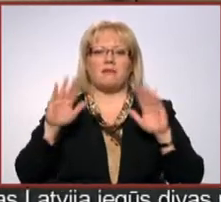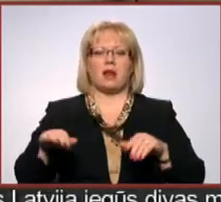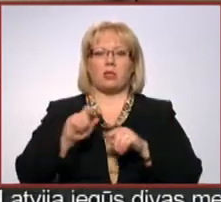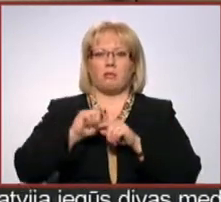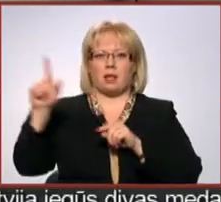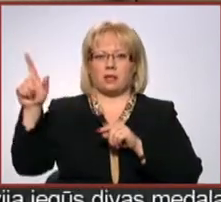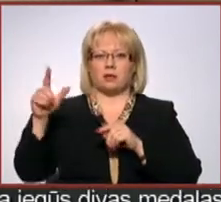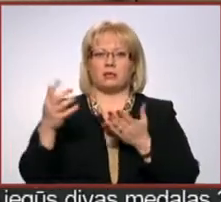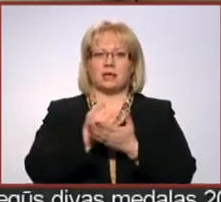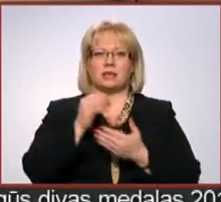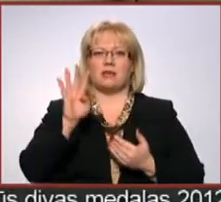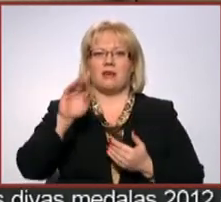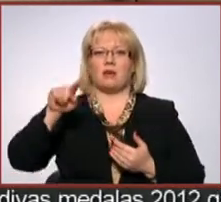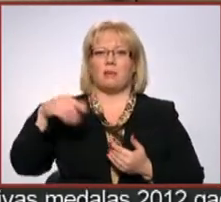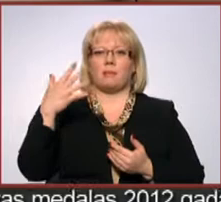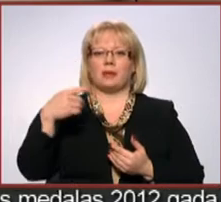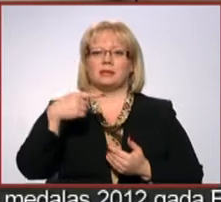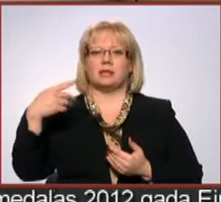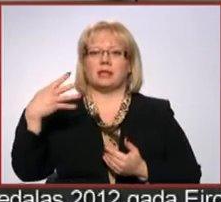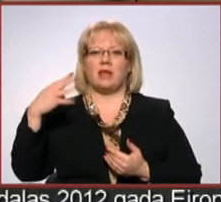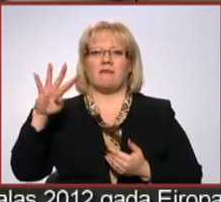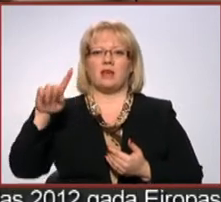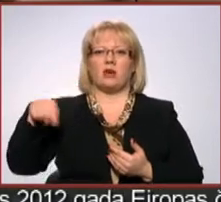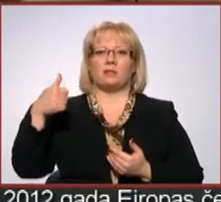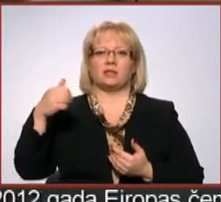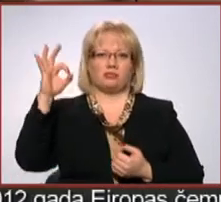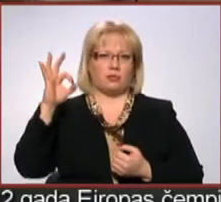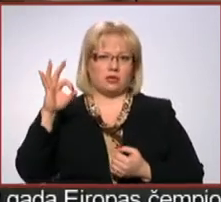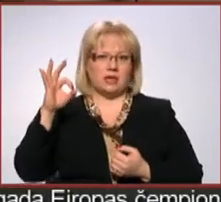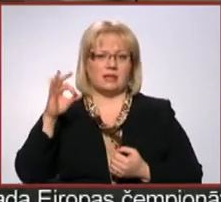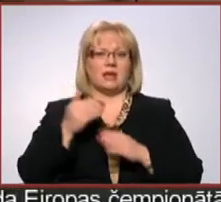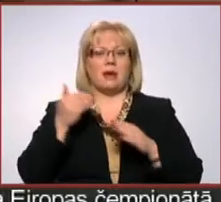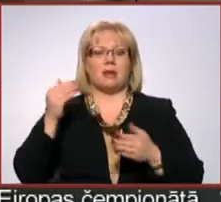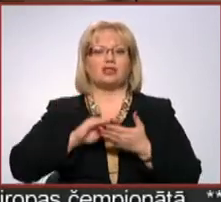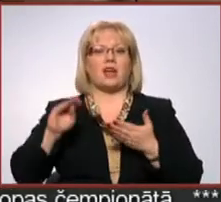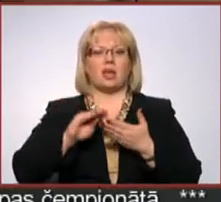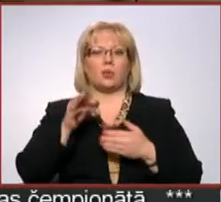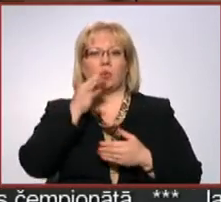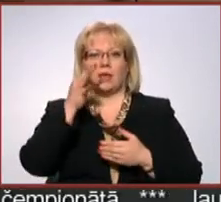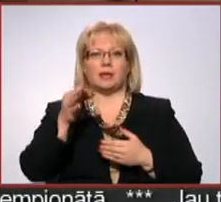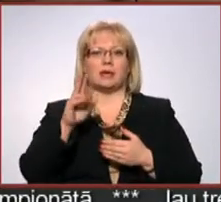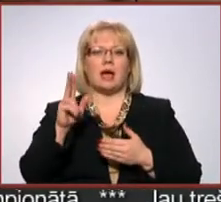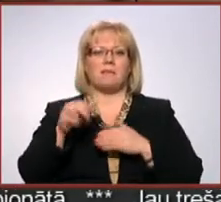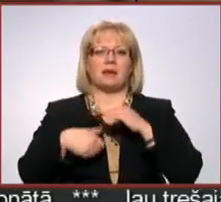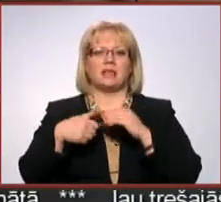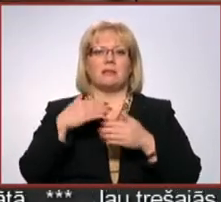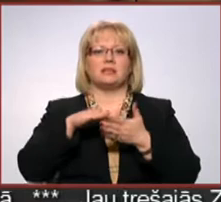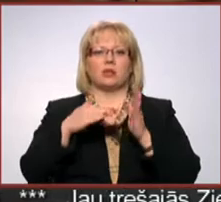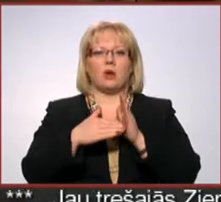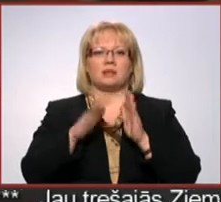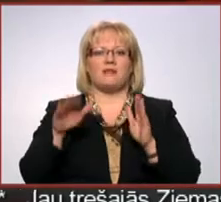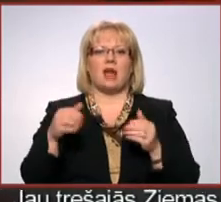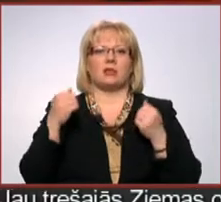palielināties un sasniegt 9,5–9,6%. Iepriekš aģentūra pieļauka, bezdarba situācija šogad varētu